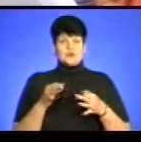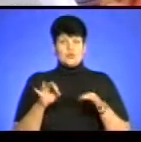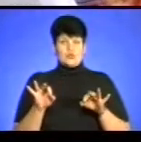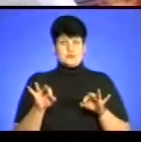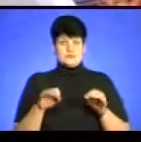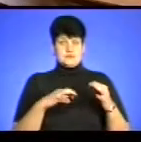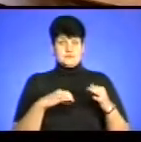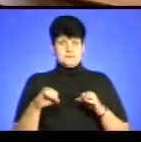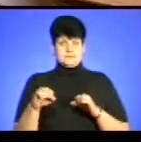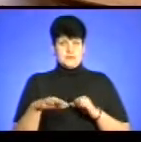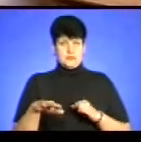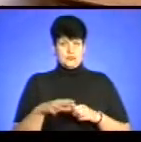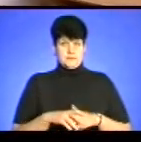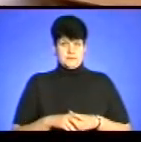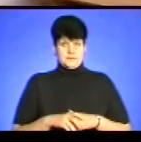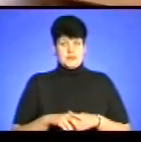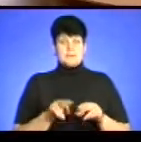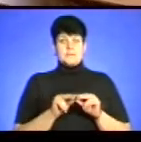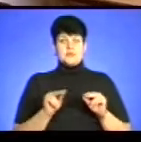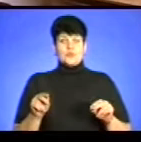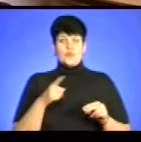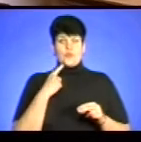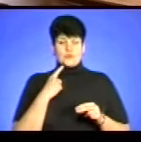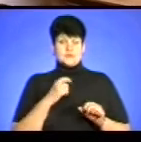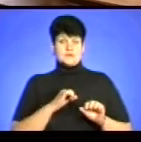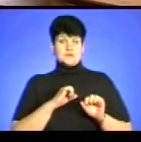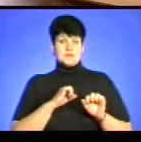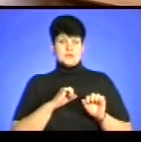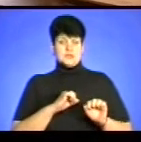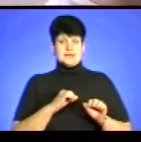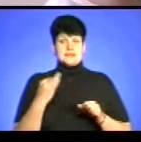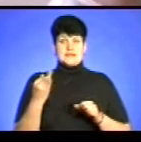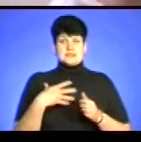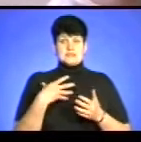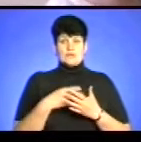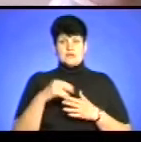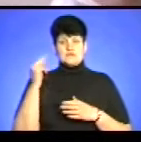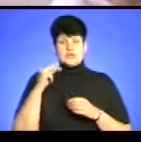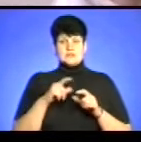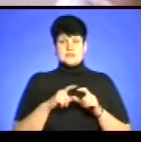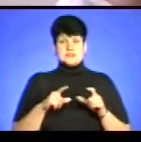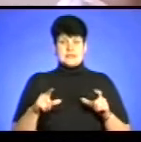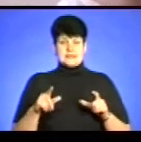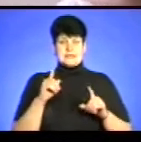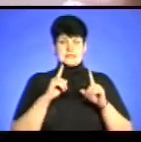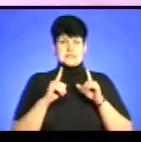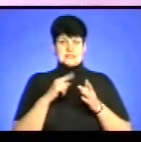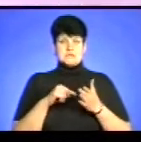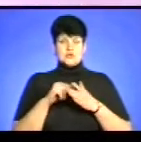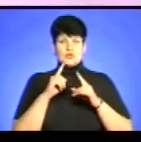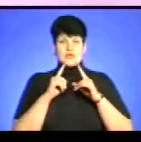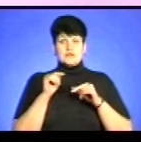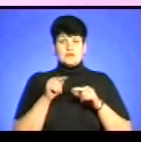чуження території. Педагоги кажуть, відстоюватимуть інтереси свого навчального закладу на сесії міської ради.